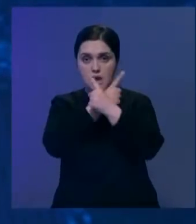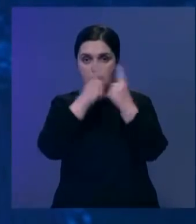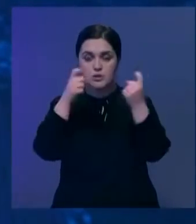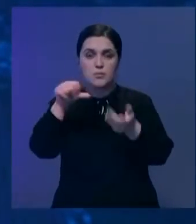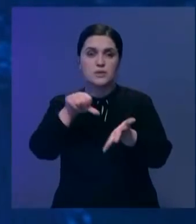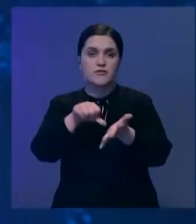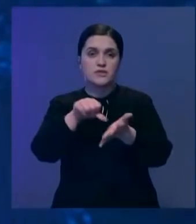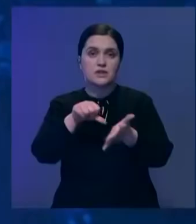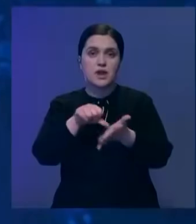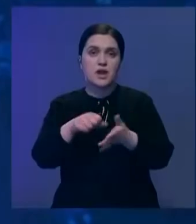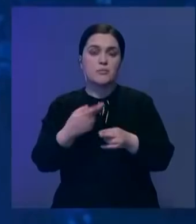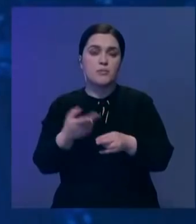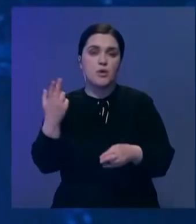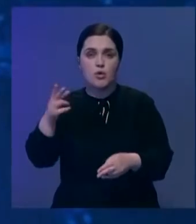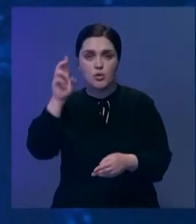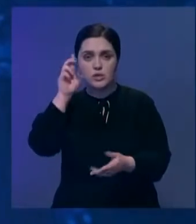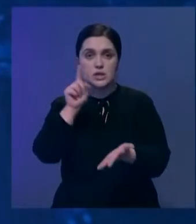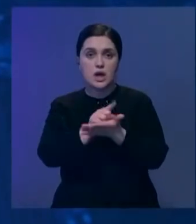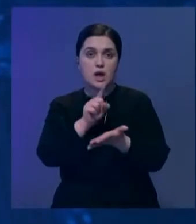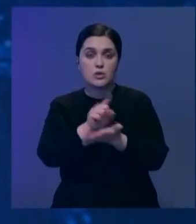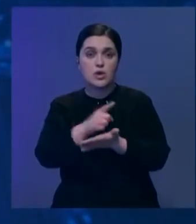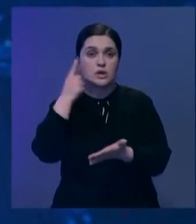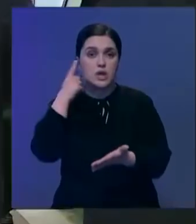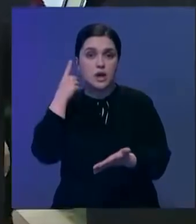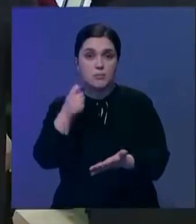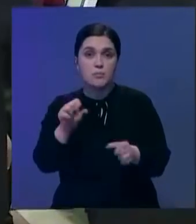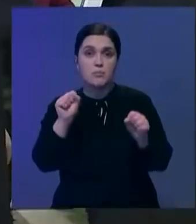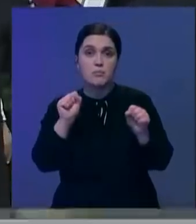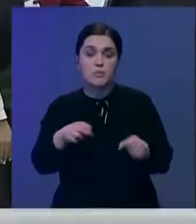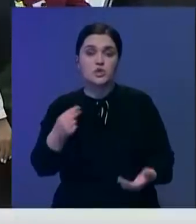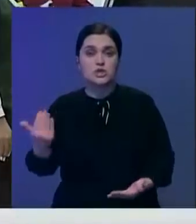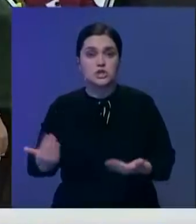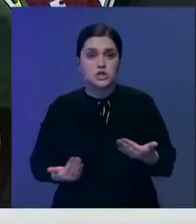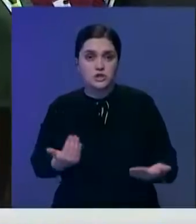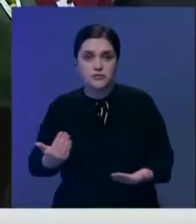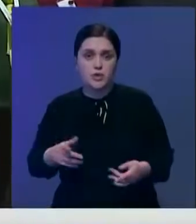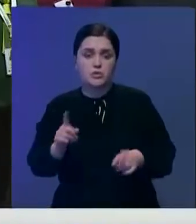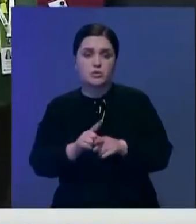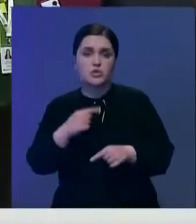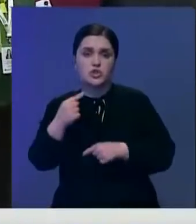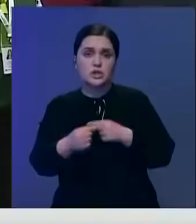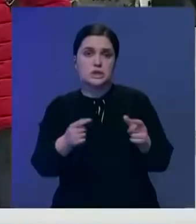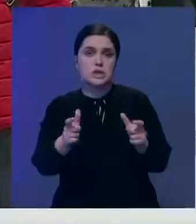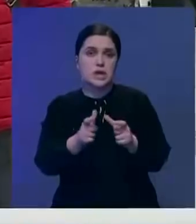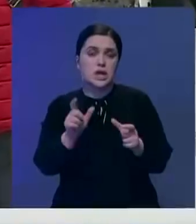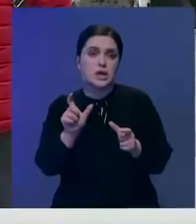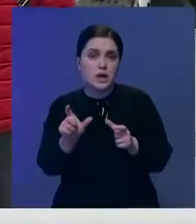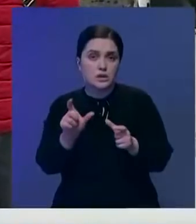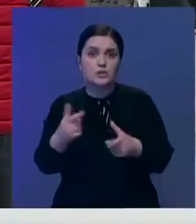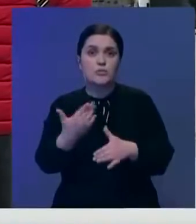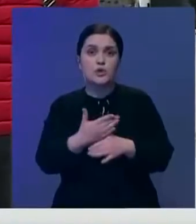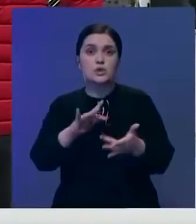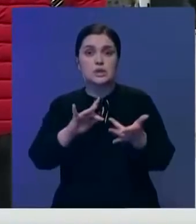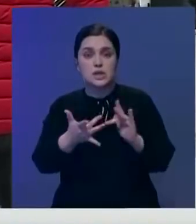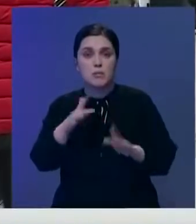сообщили представители комитета госдоходов. Специалисты напомнили, сделать это можно как наличным, так и безналичным способом